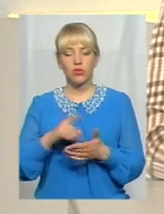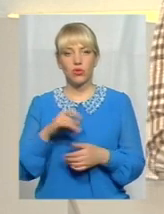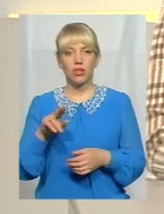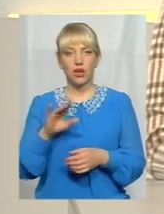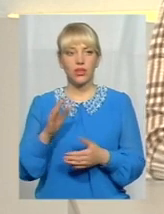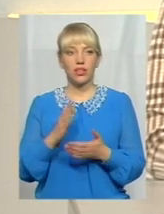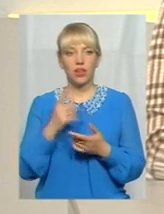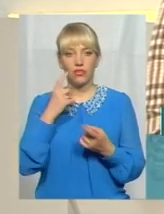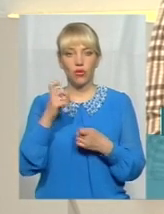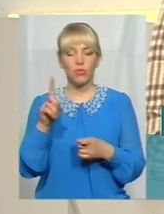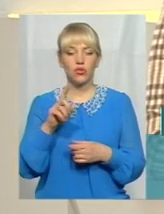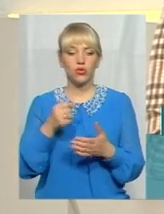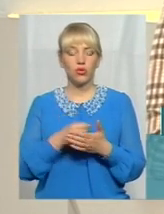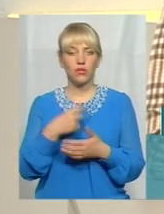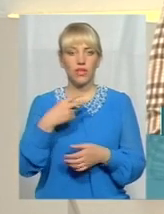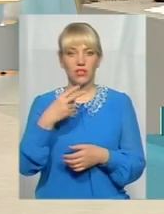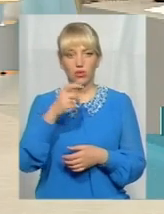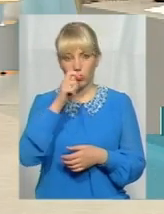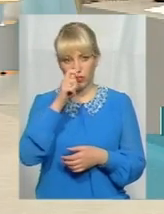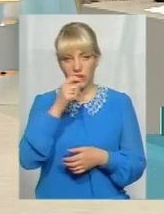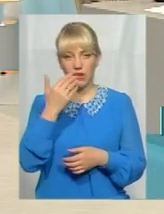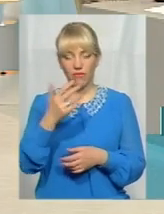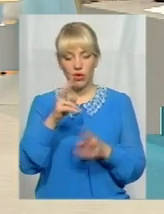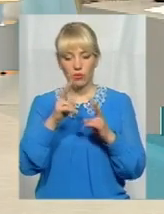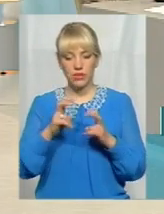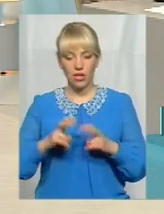до 20 квітня ви обстежуєте пасажиропотік.